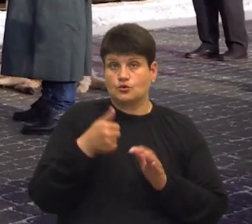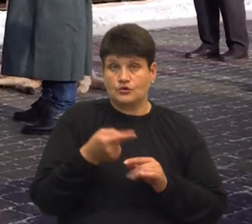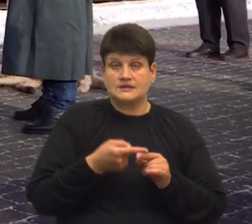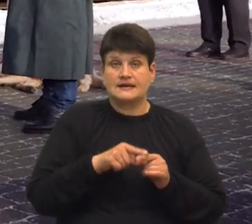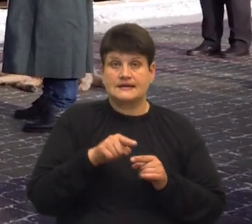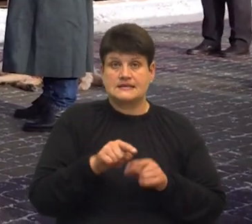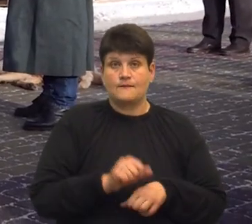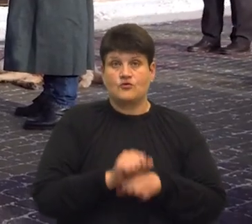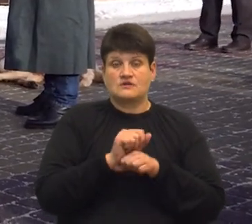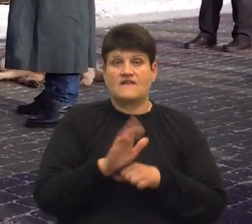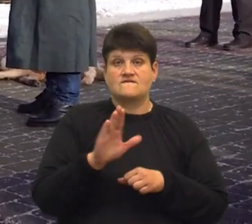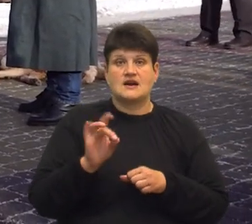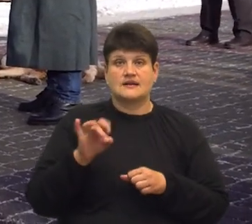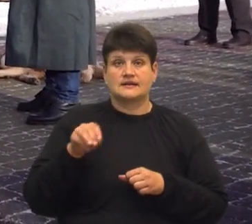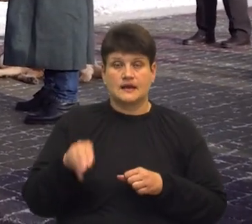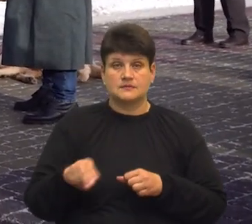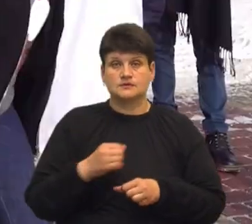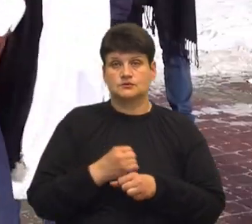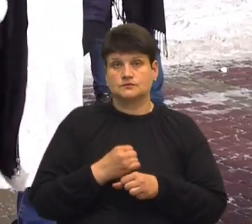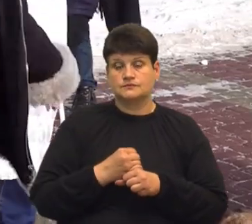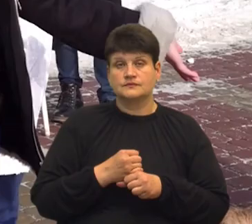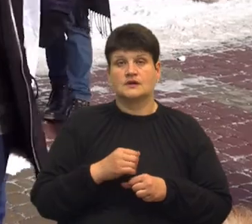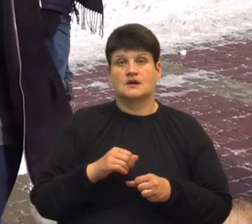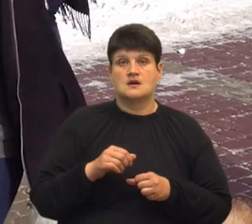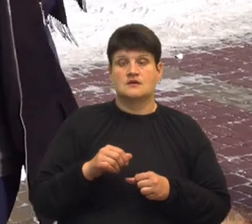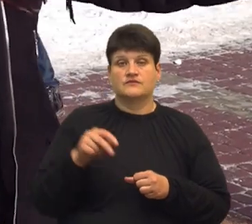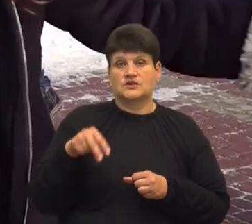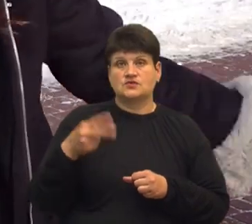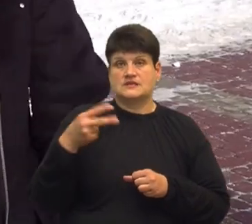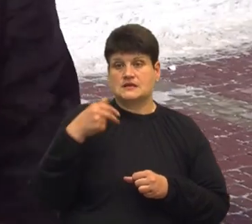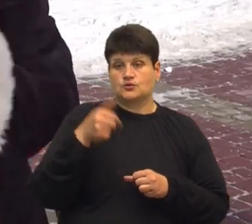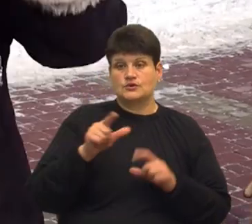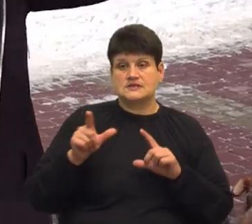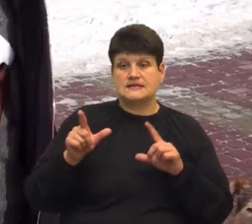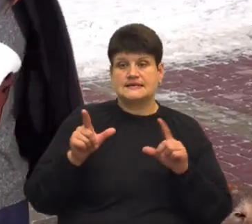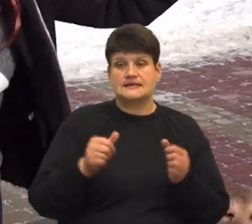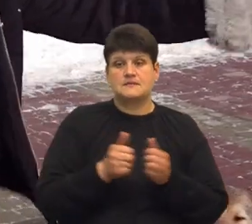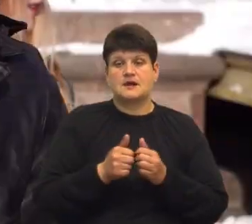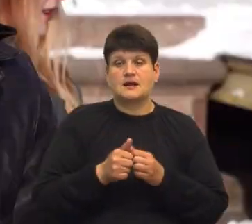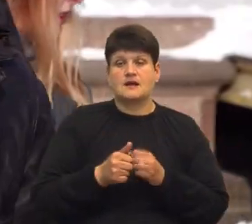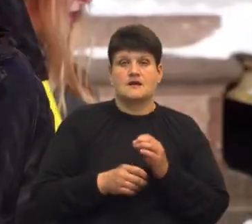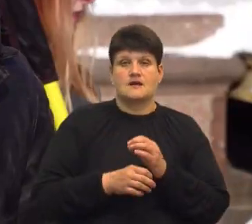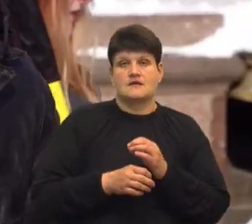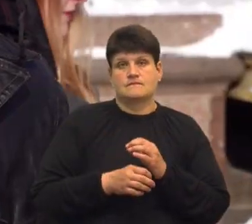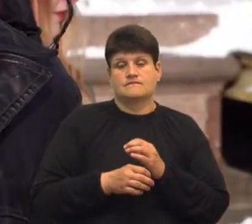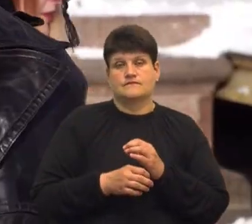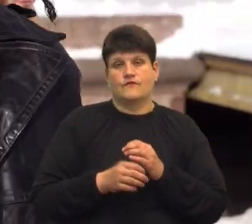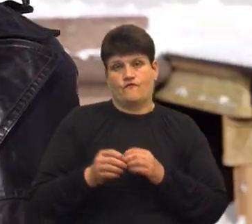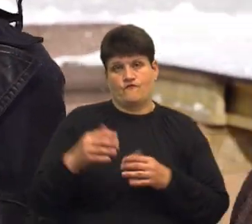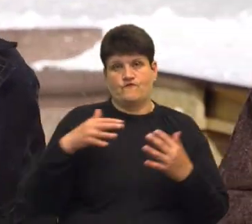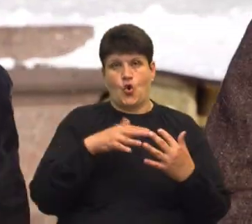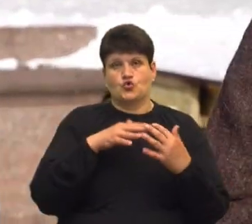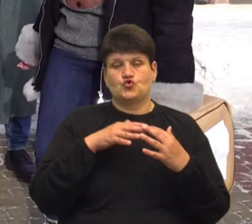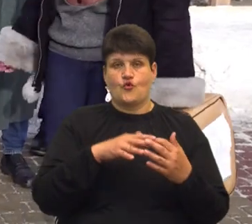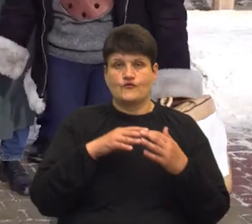з повстанського вертепу. З дійством члена МНК в 2020 році їздили у прифронтові міста на сході України. У вертепі